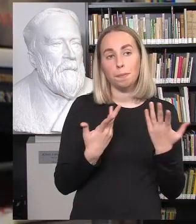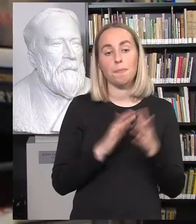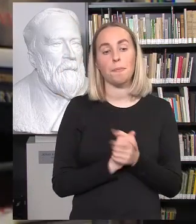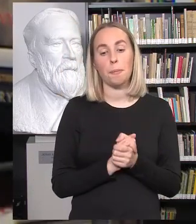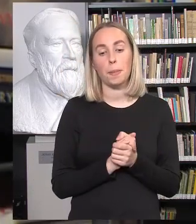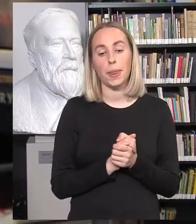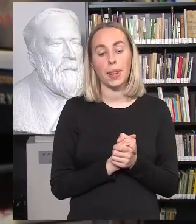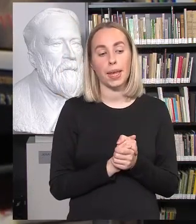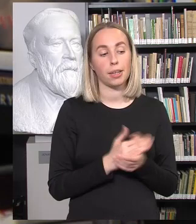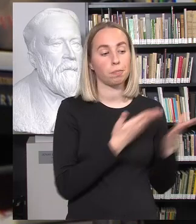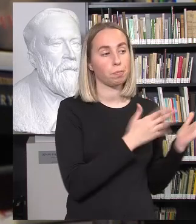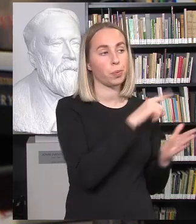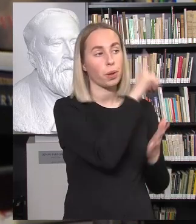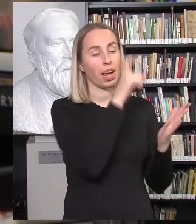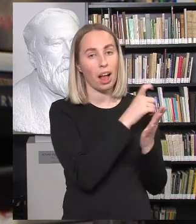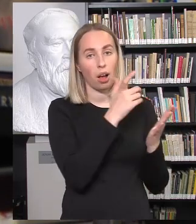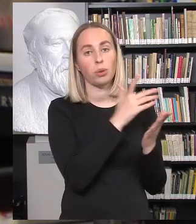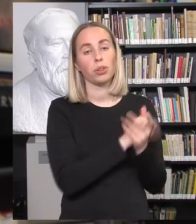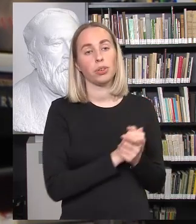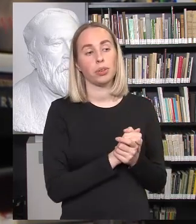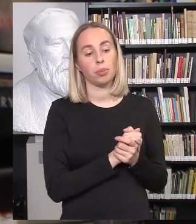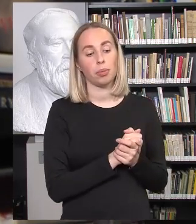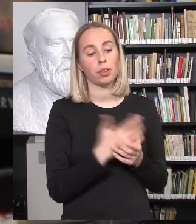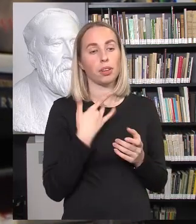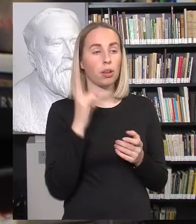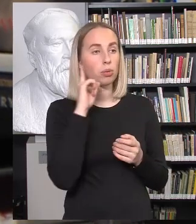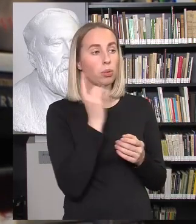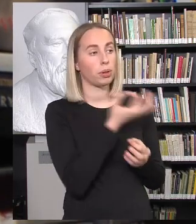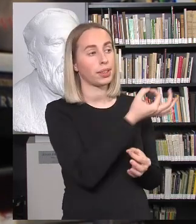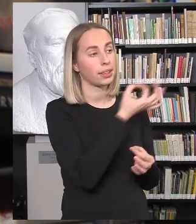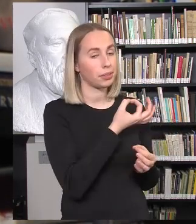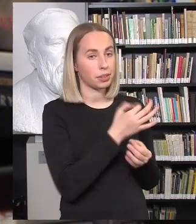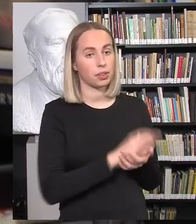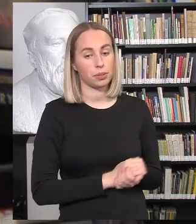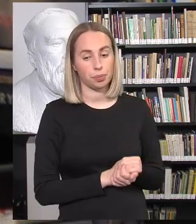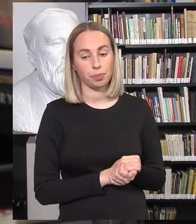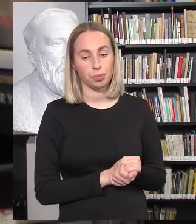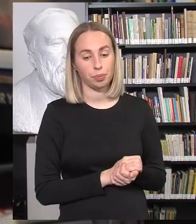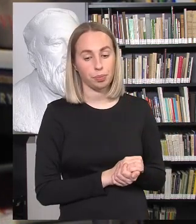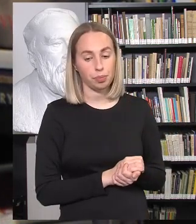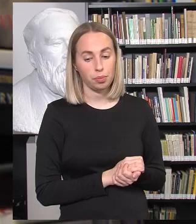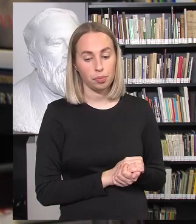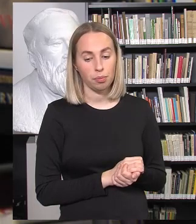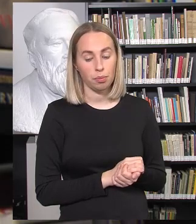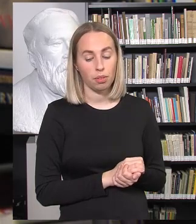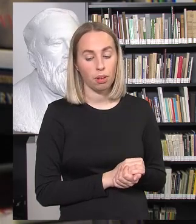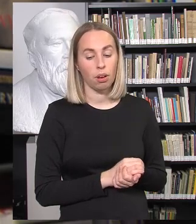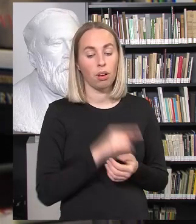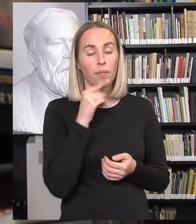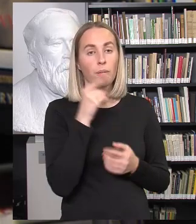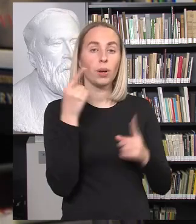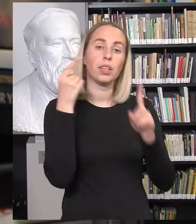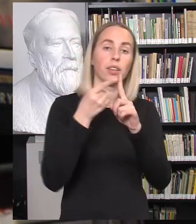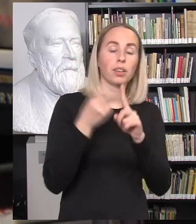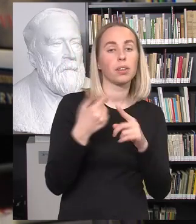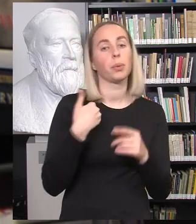prelegentėms retorinis gal klausimas, jeigu kuri pagaidautų, galite labai trumpai, bet ar nesutrukdystų visų siekių ir lūkesčių, kuriuos